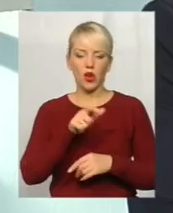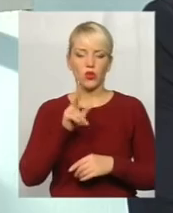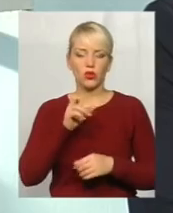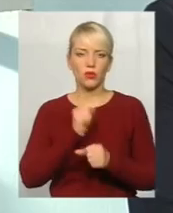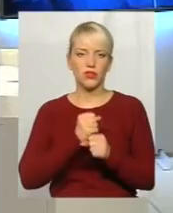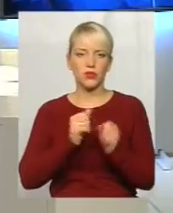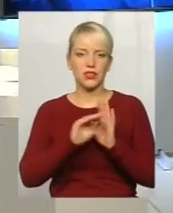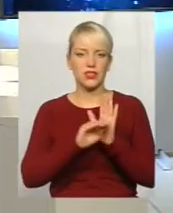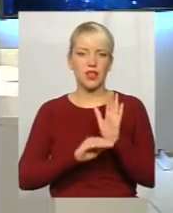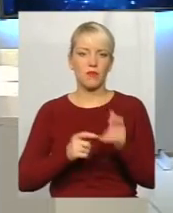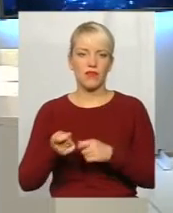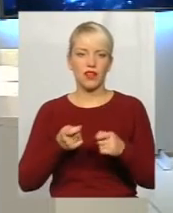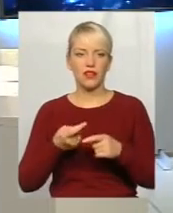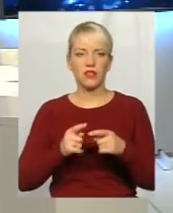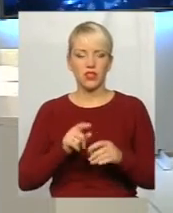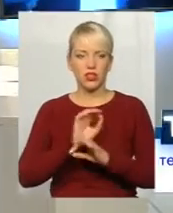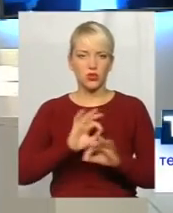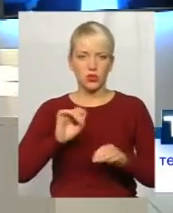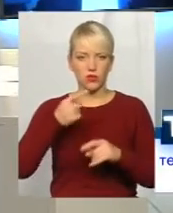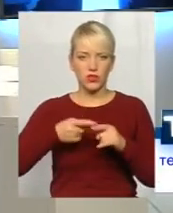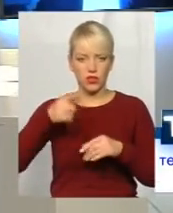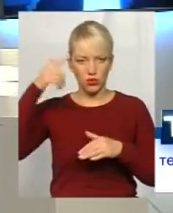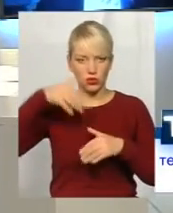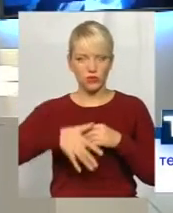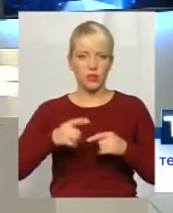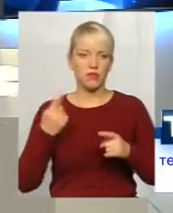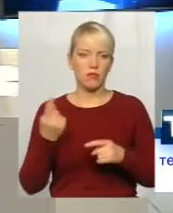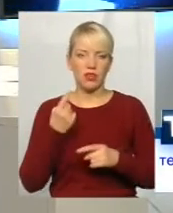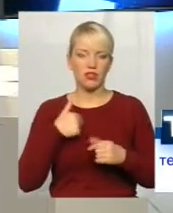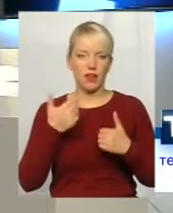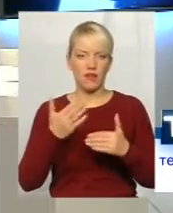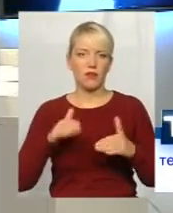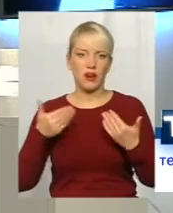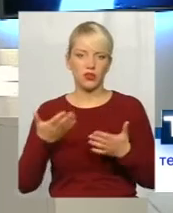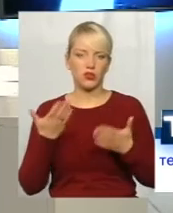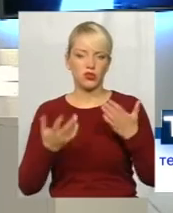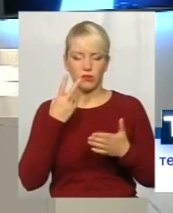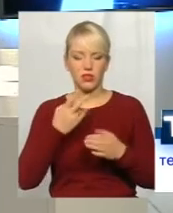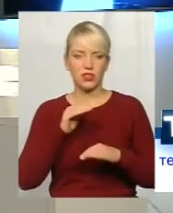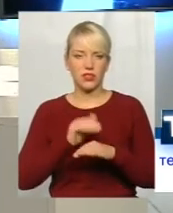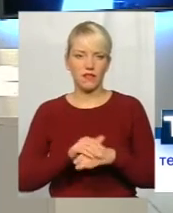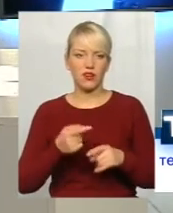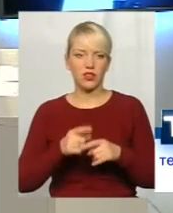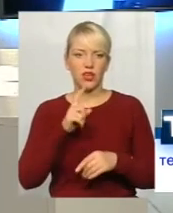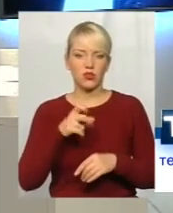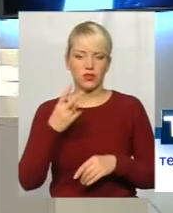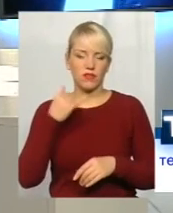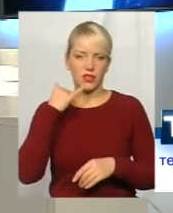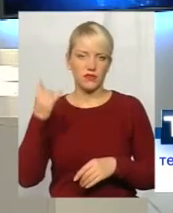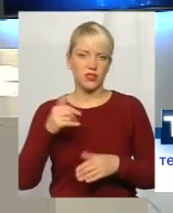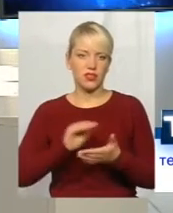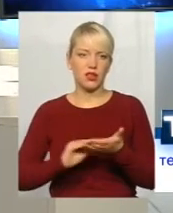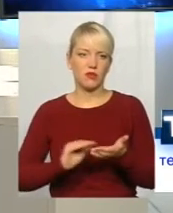працюють в системі влади, вони дуже добре це розуміють. Тому, перше, я вам раджу, якщо ви бачите це факт, 102, будь ласка, зайдіть міліцію чи